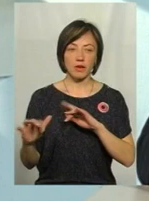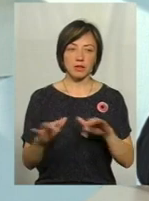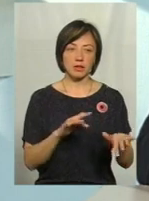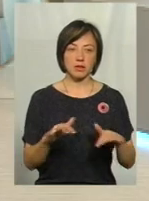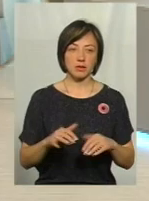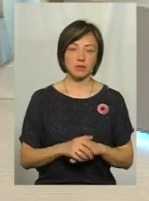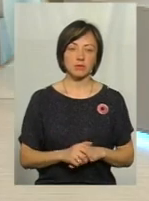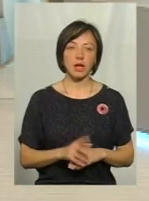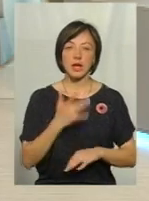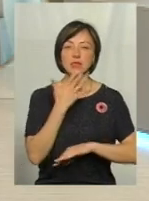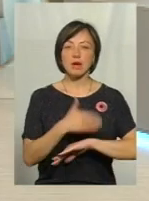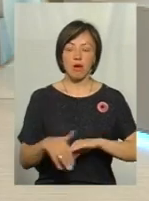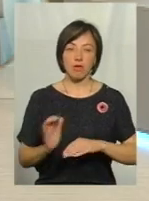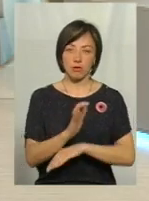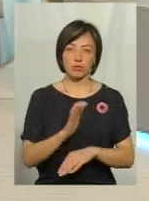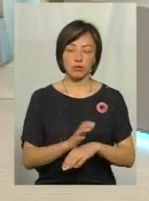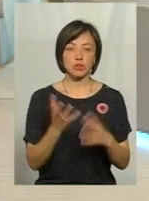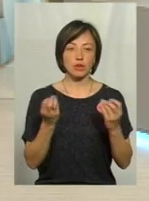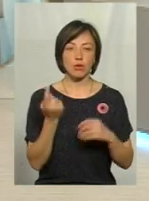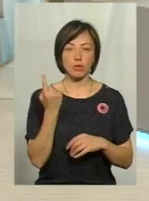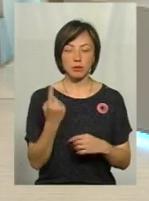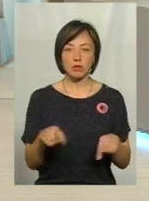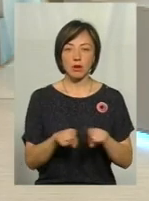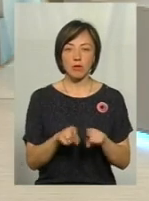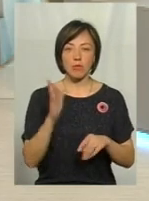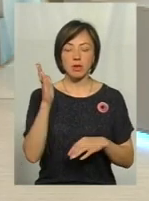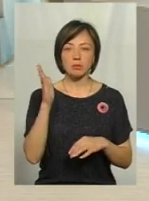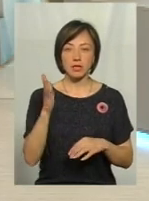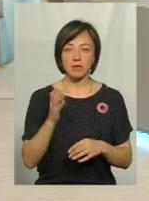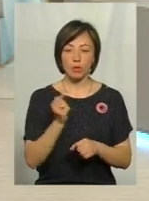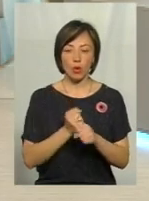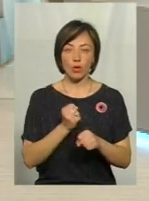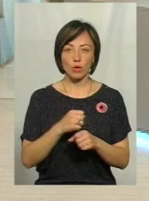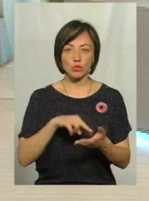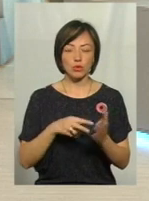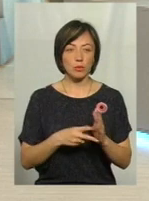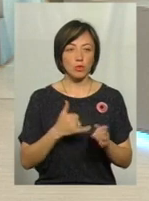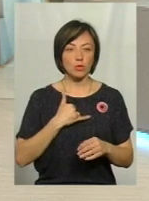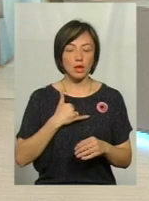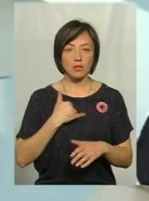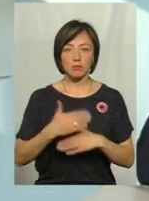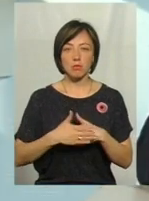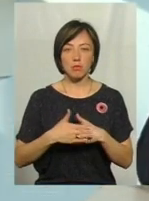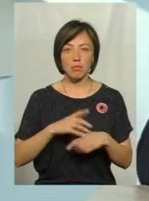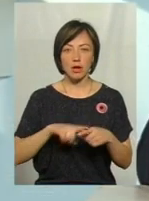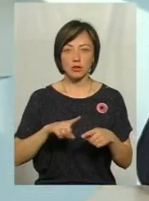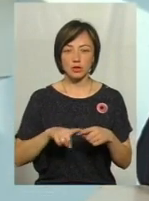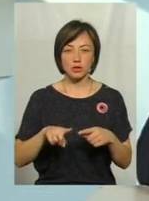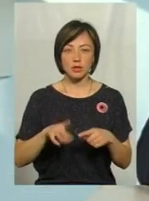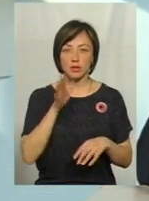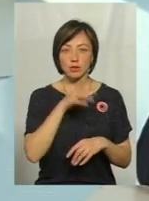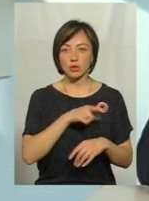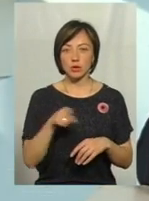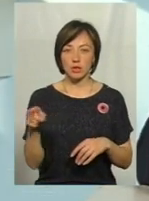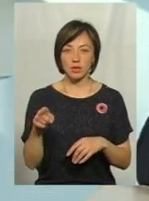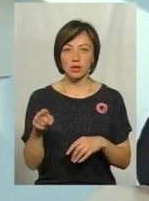на експорт. Ще одним таким, такою перспективною розробкою, це в нас зараз вже майже теж, ну, скажімо, Сроки